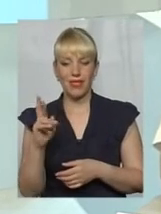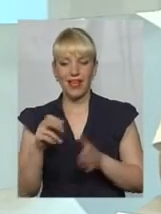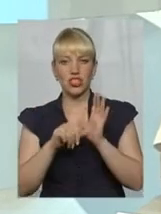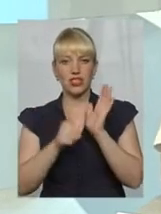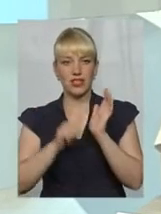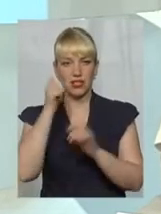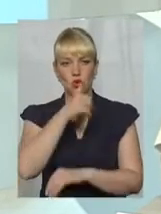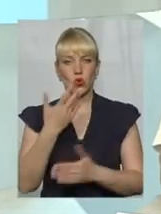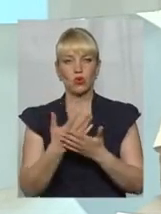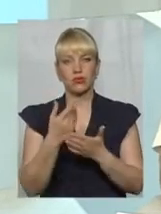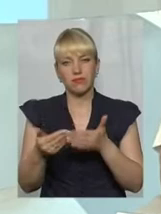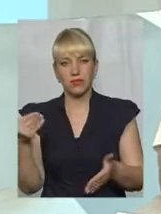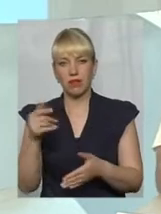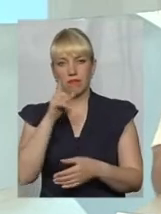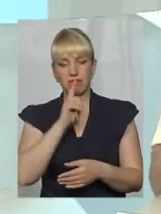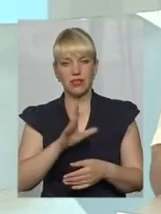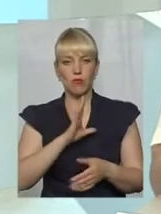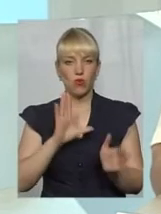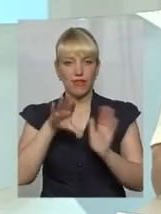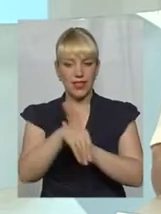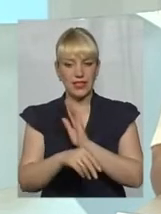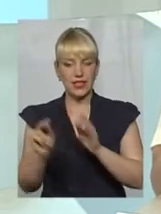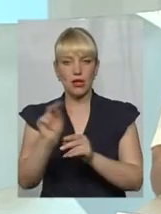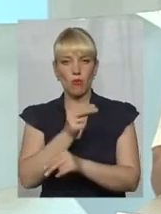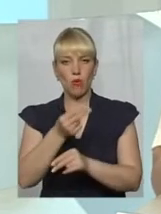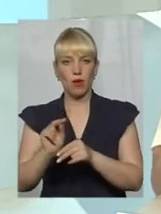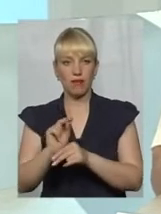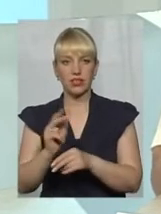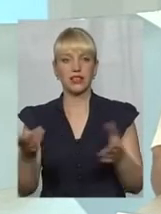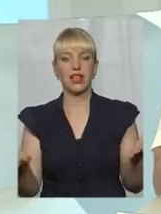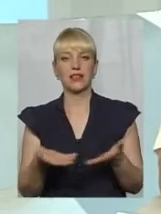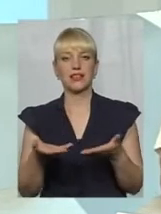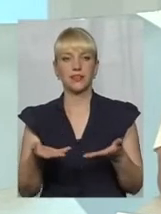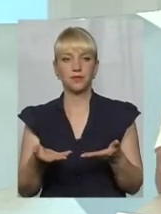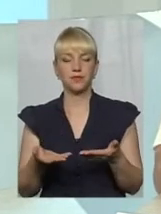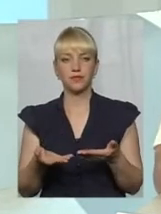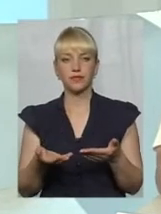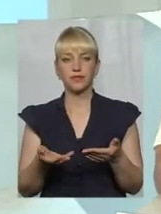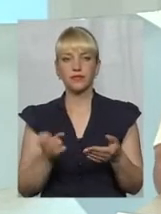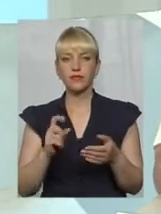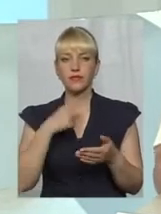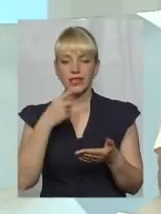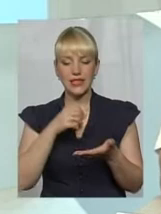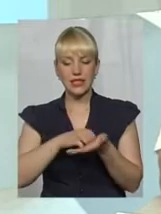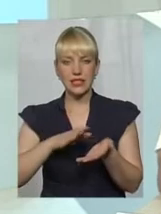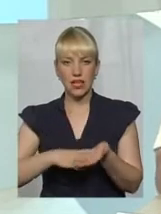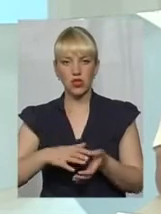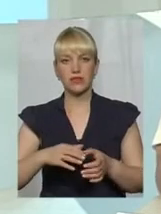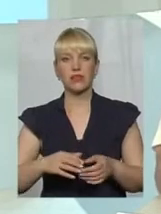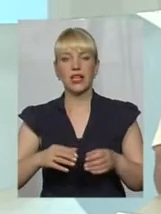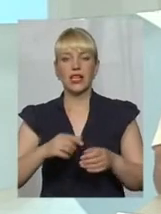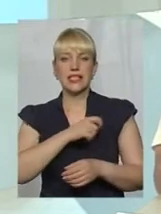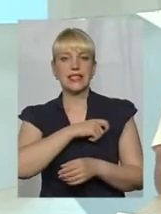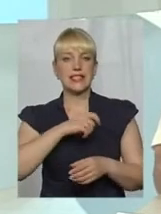за місяць, десь приблизно за місяць, були внесені поправки, яких, як зазначив законодавець, що